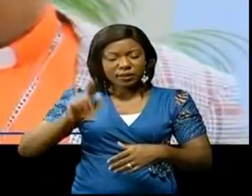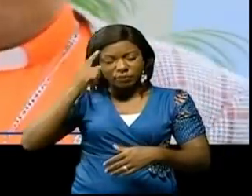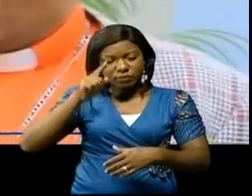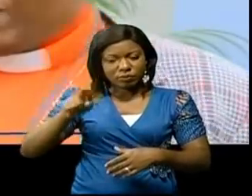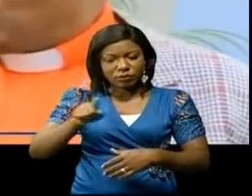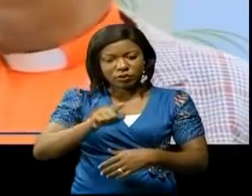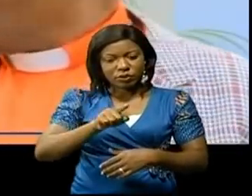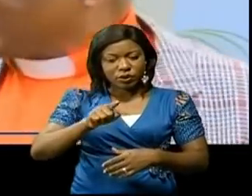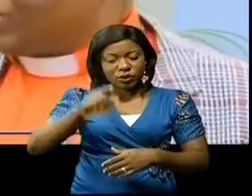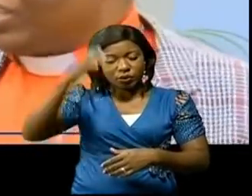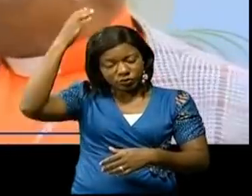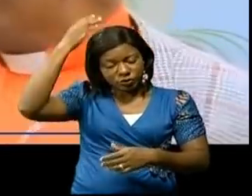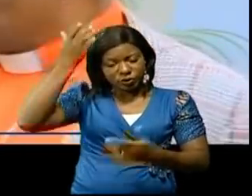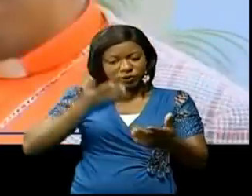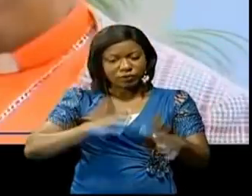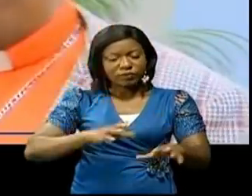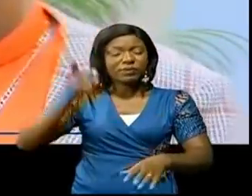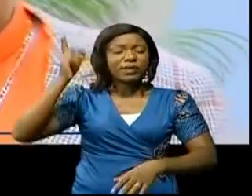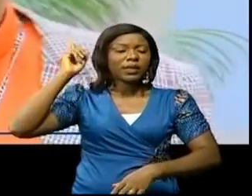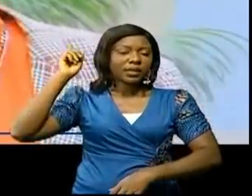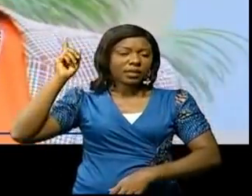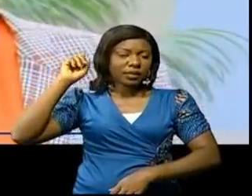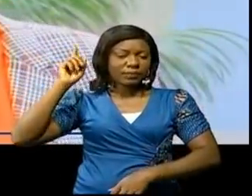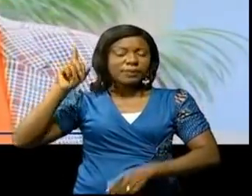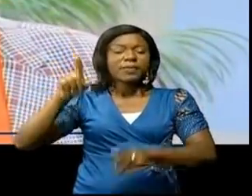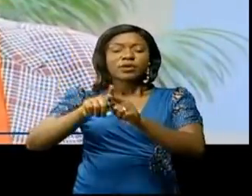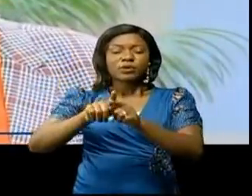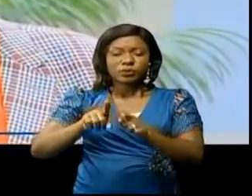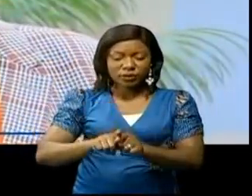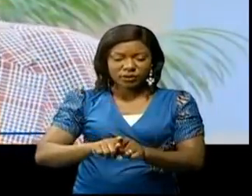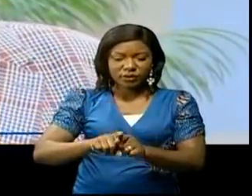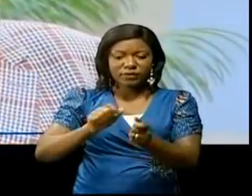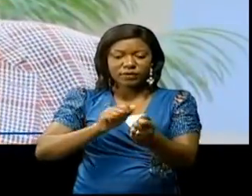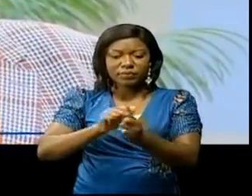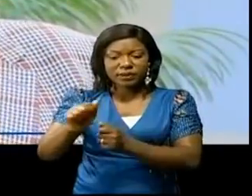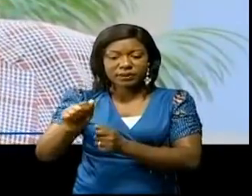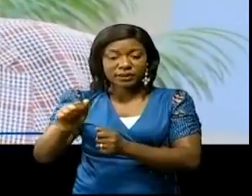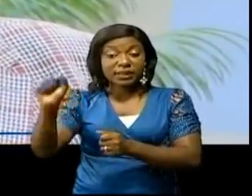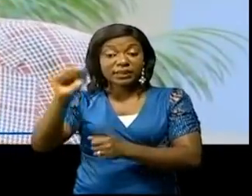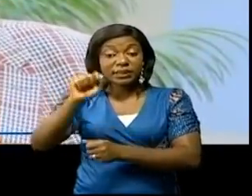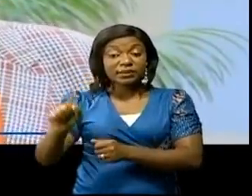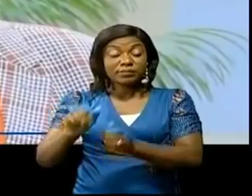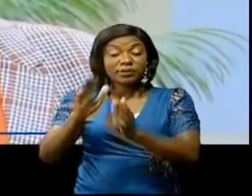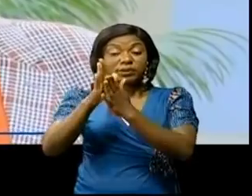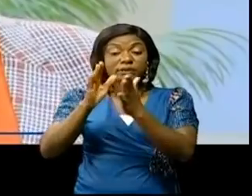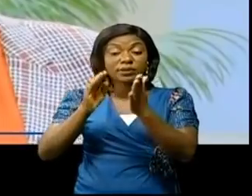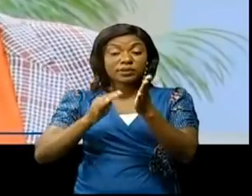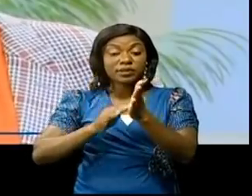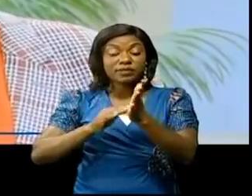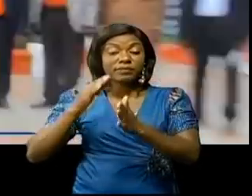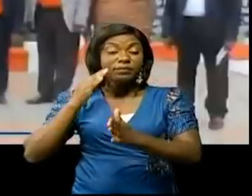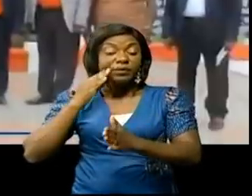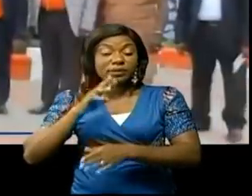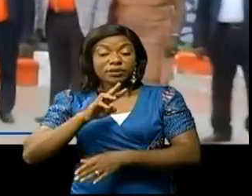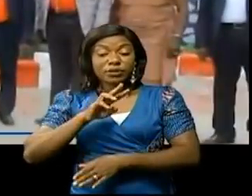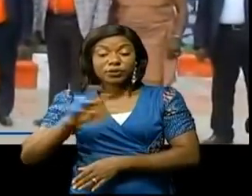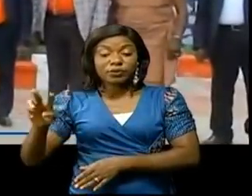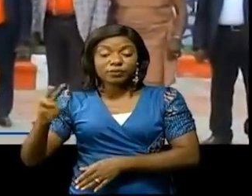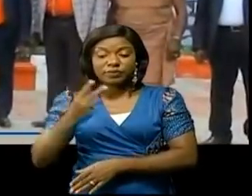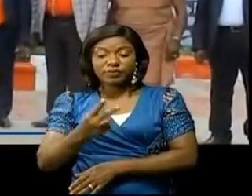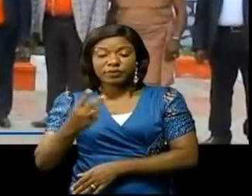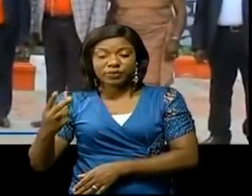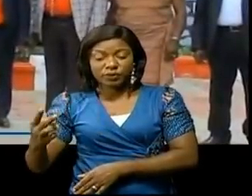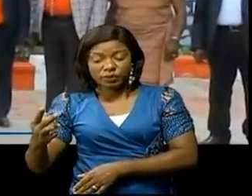'occurrence du Mgr Théodore Kattembourg-Lukamba, qui aura lieu le samedi 19 mars 2022. Le prélat